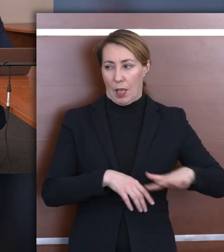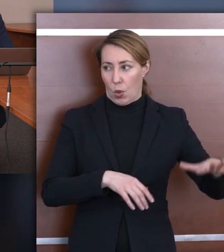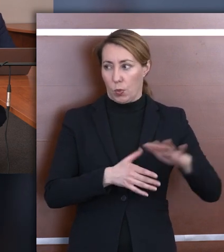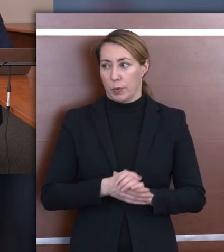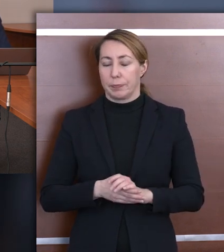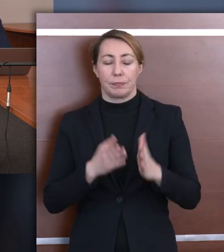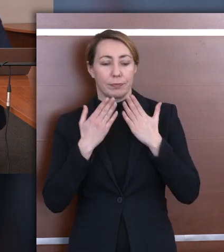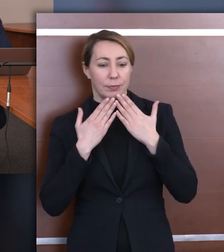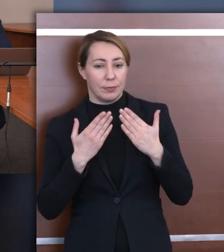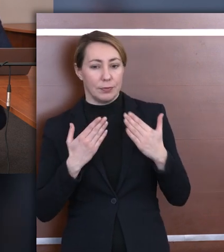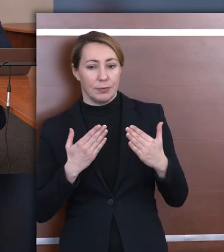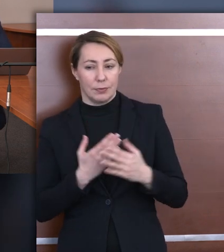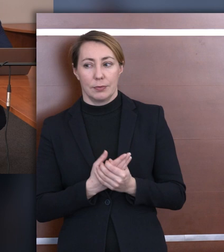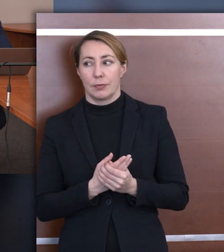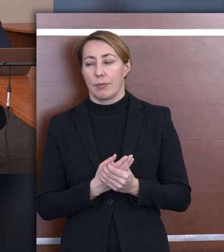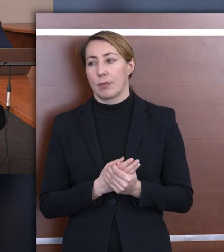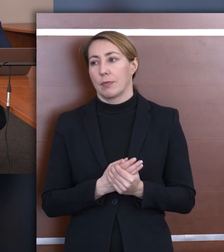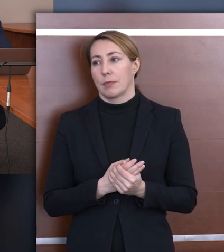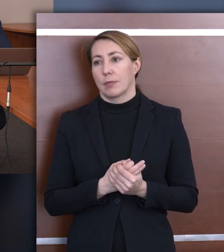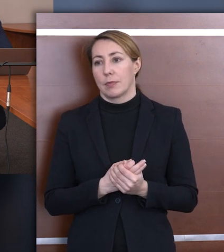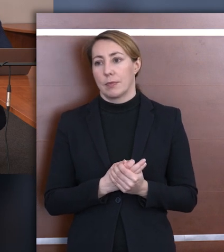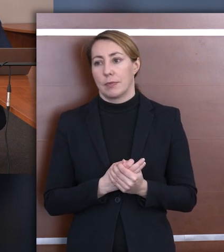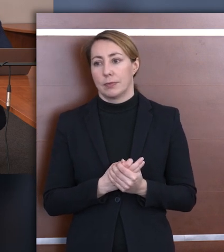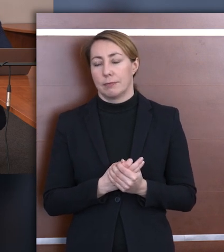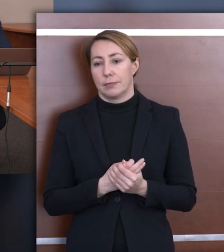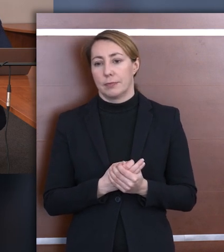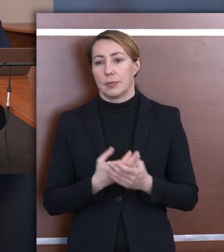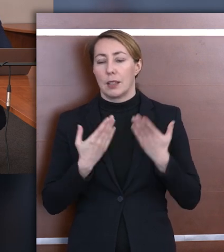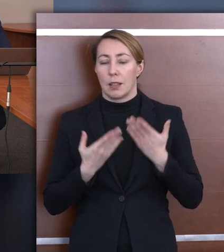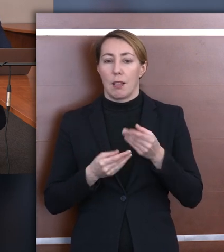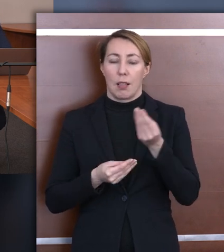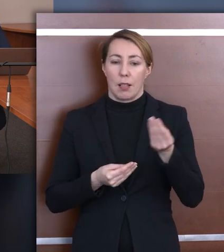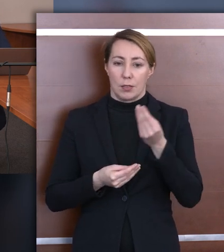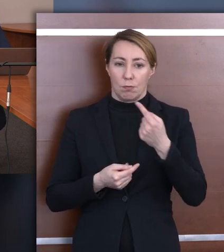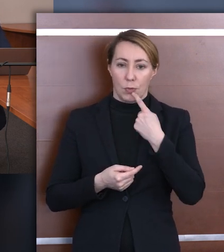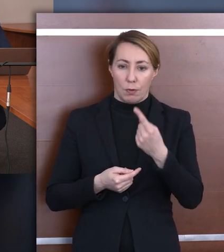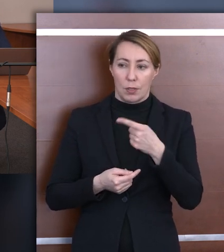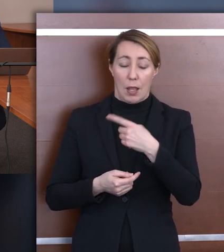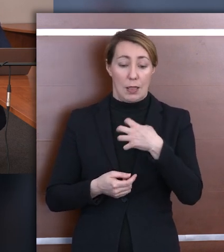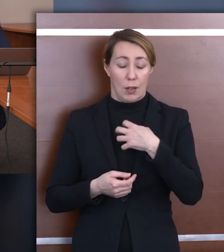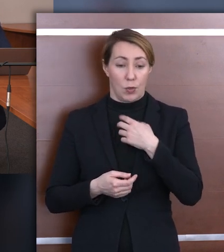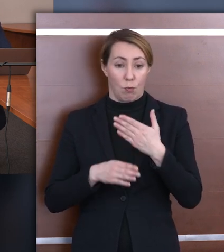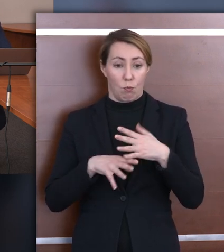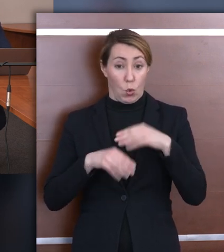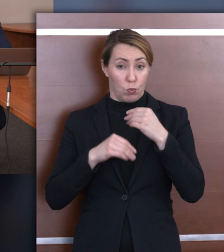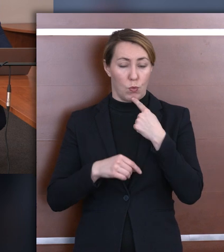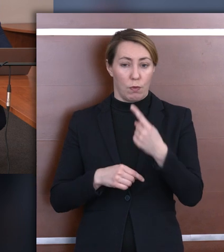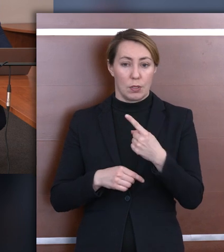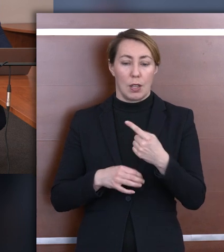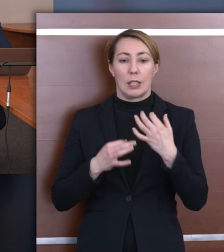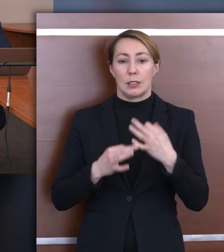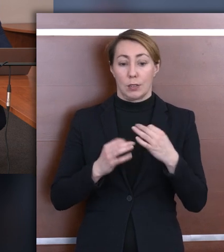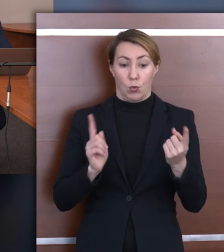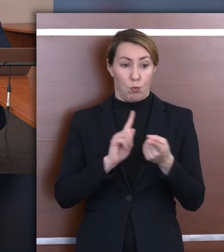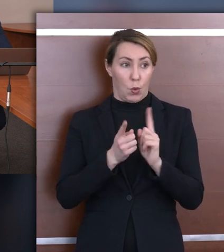Dziękuję Panie Dyrektorze, Szanowni Państwo. Ja tylko chciałem też zwrócić uwagę na to, że tak jak Pan Dyrektor na początku wskazał, tak dzisiejszy